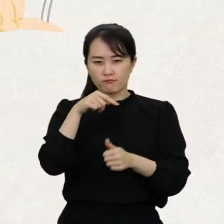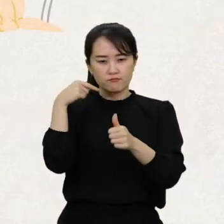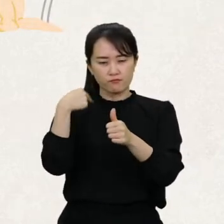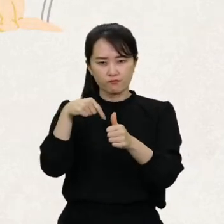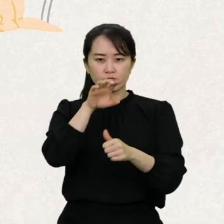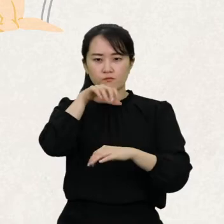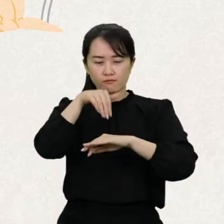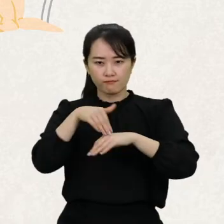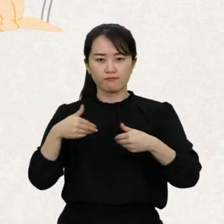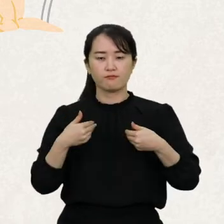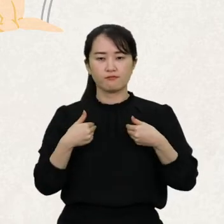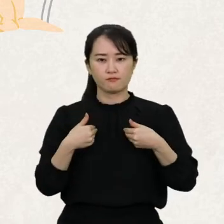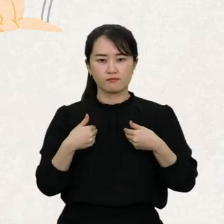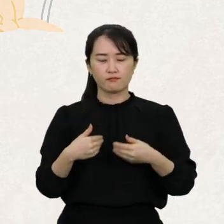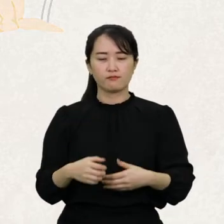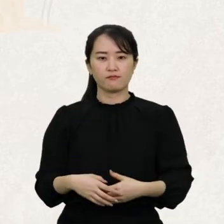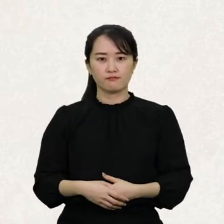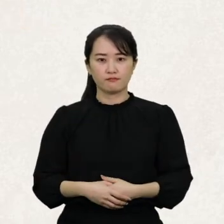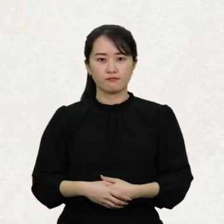훈련을 받아야 하겠죠.